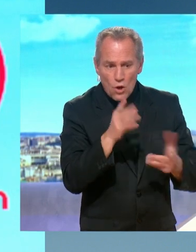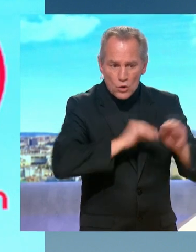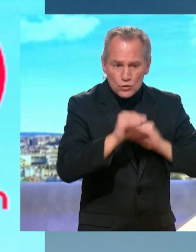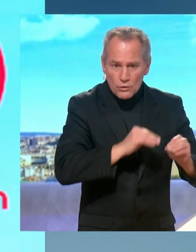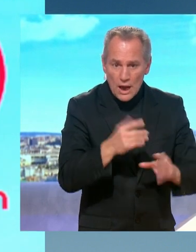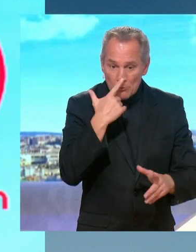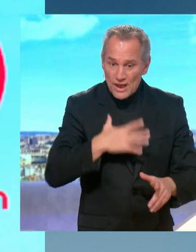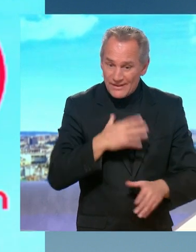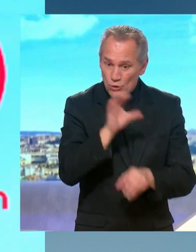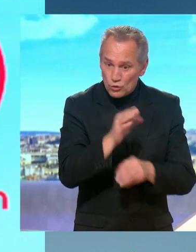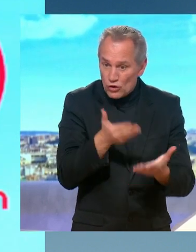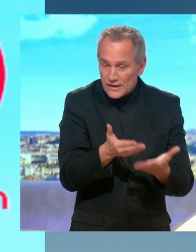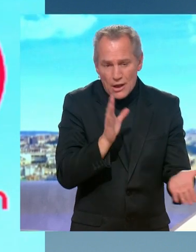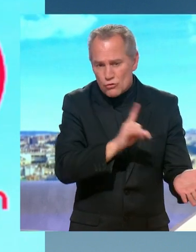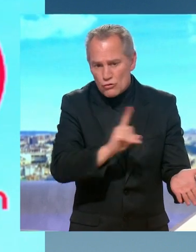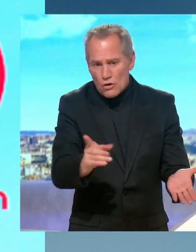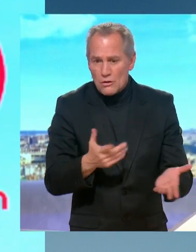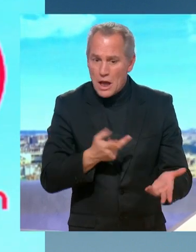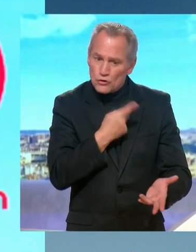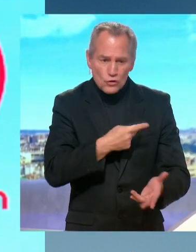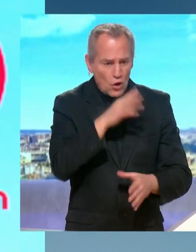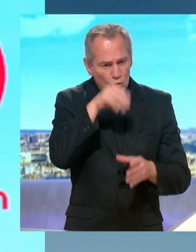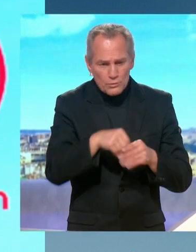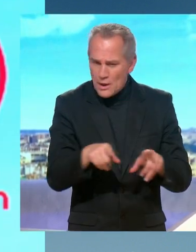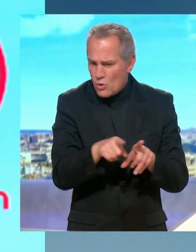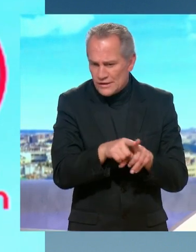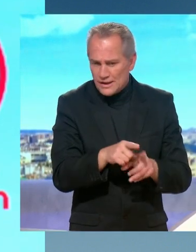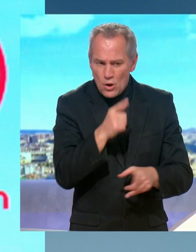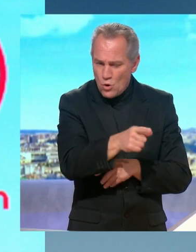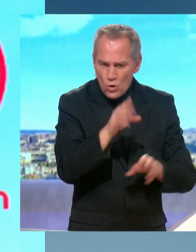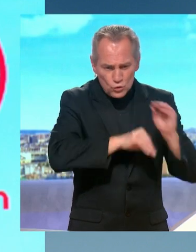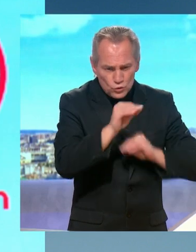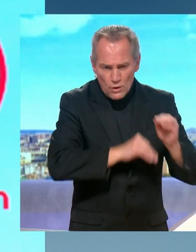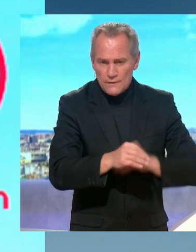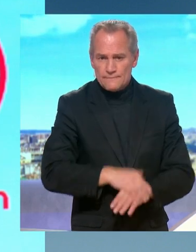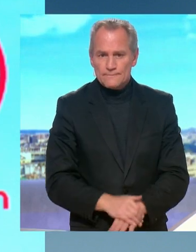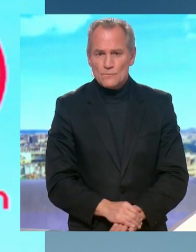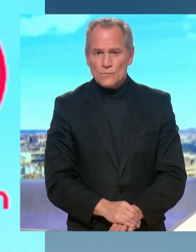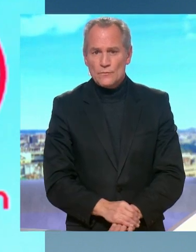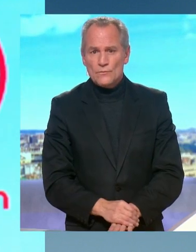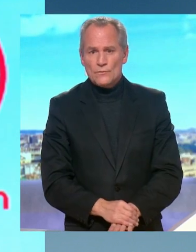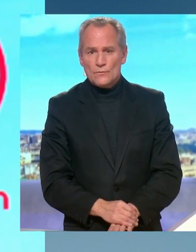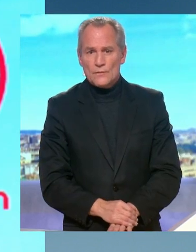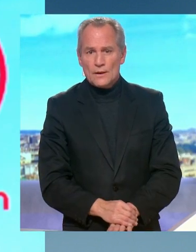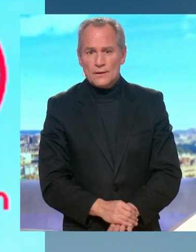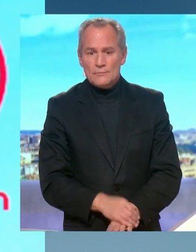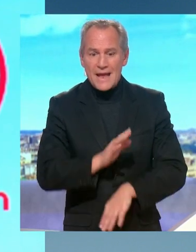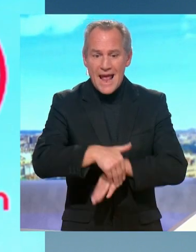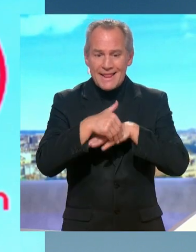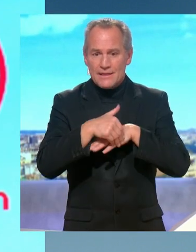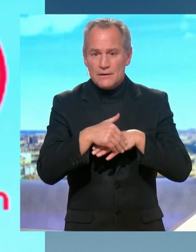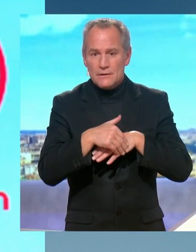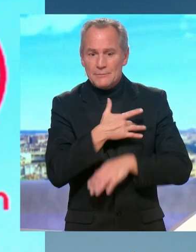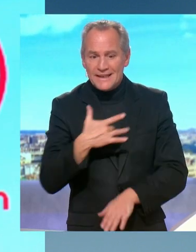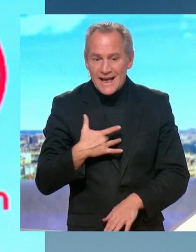? Non, je crois que personne n'est contre ça. Les médecins d'ailleurs eux-mêmes soignent indépendamment de la loi et c'est leur honneur. Est-ce que cette aide médicale d'État aujourd